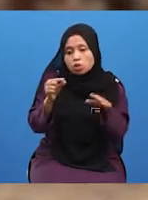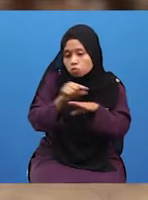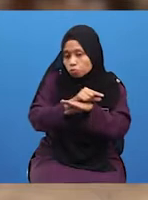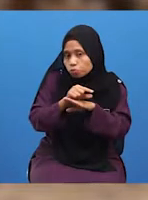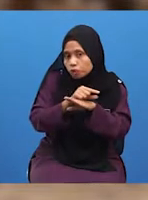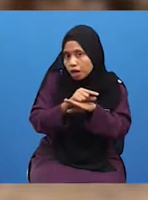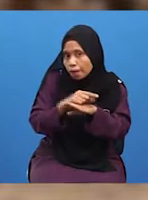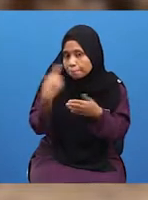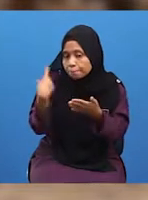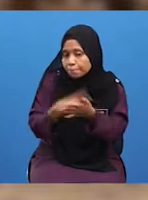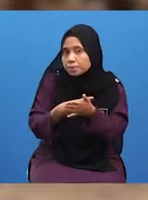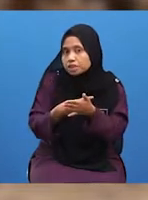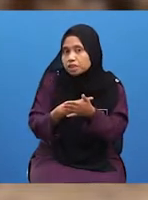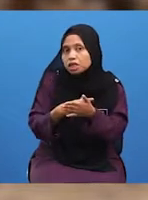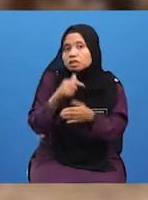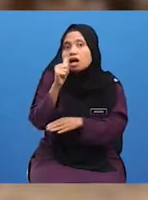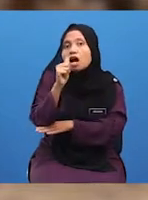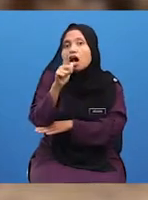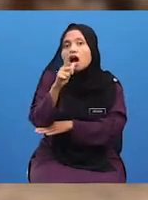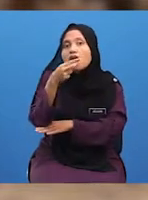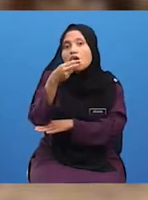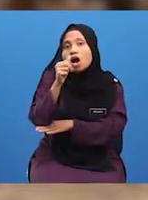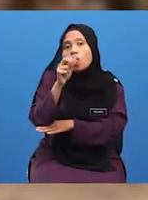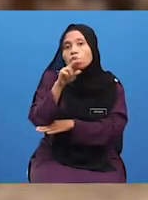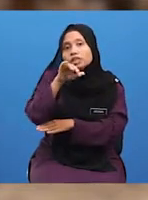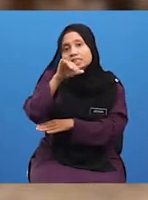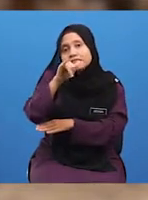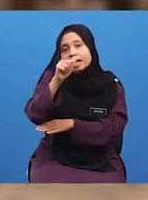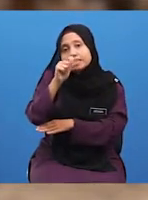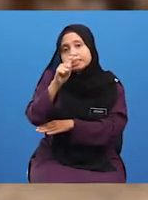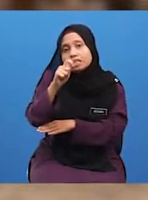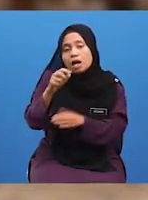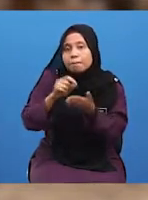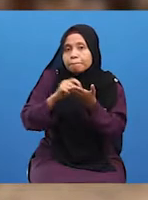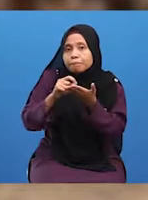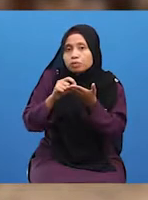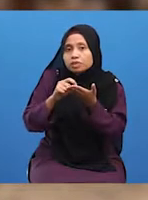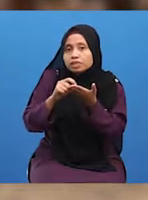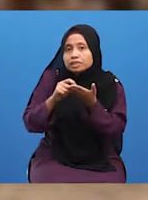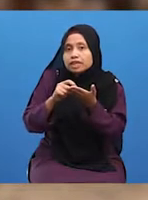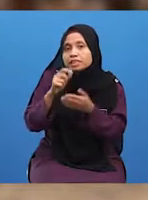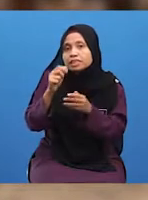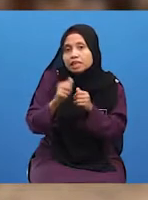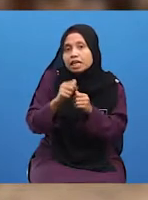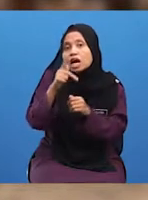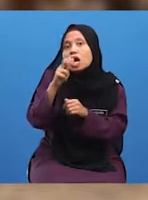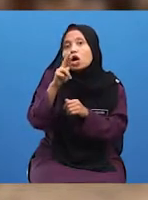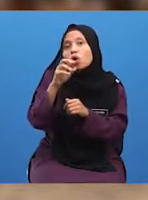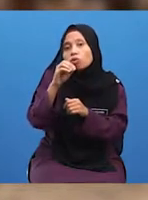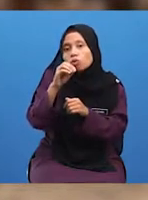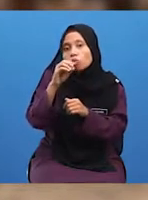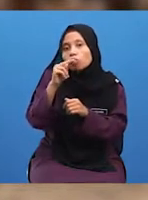menggunakan pendekatan Al-Hawliat iaitu penulisan secara kronologi.